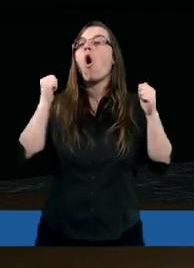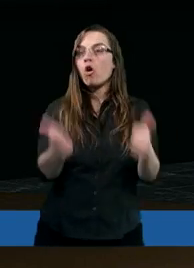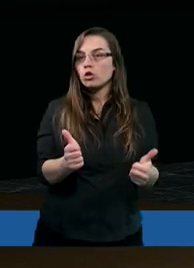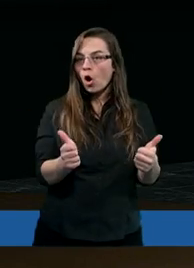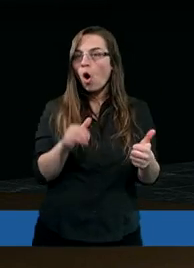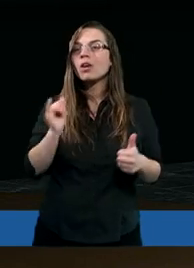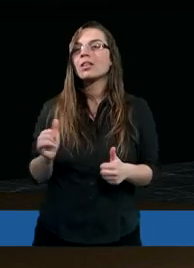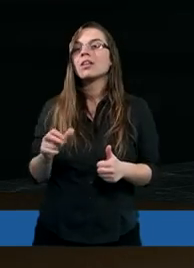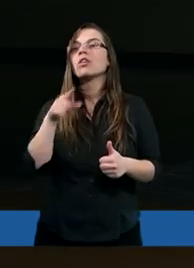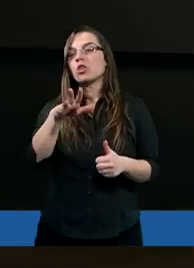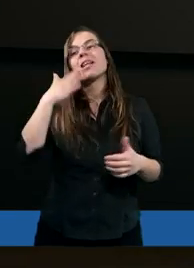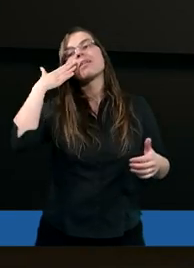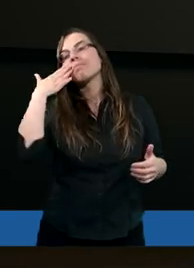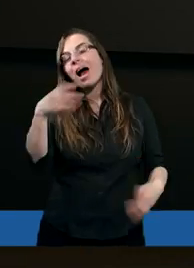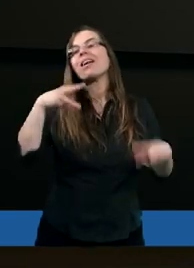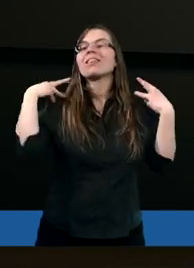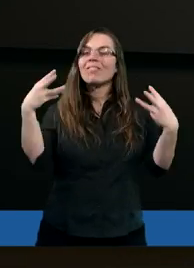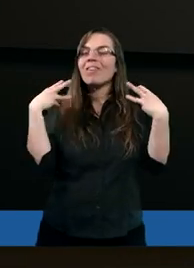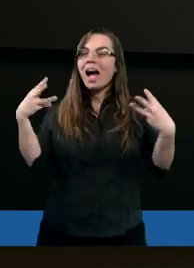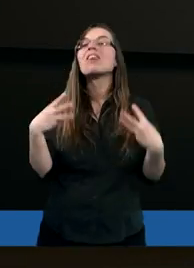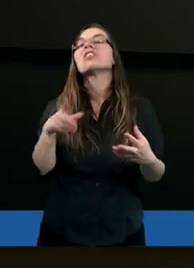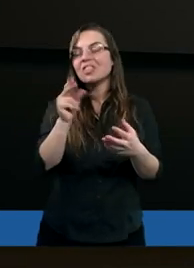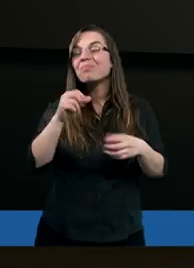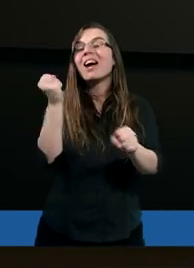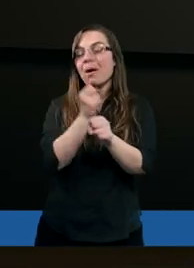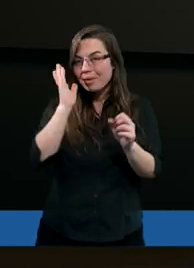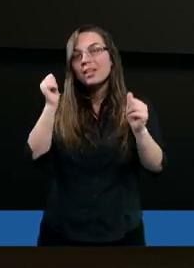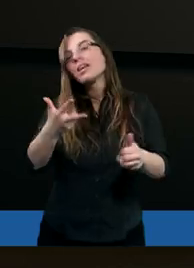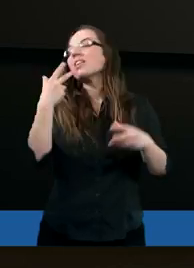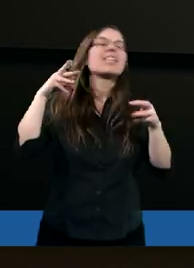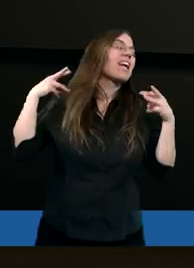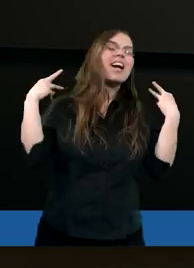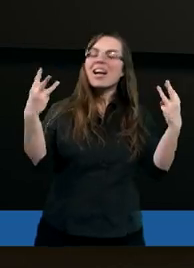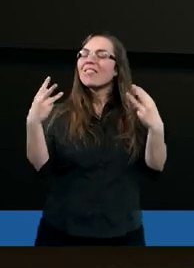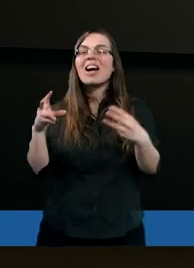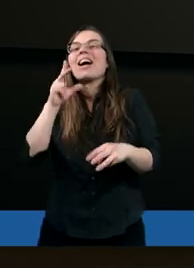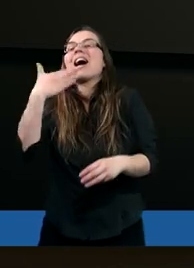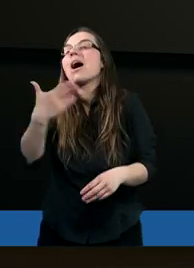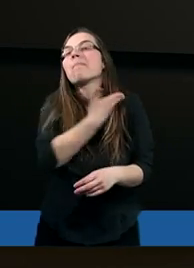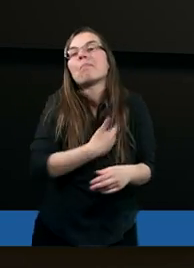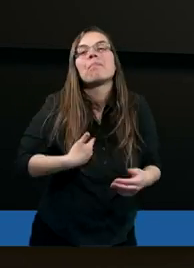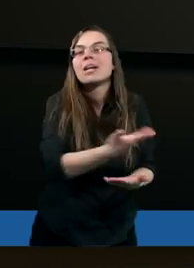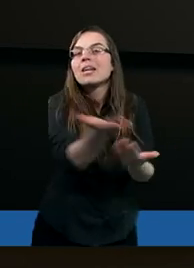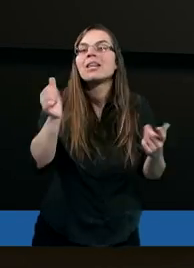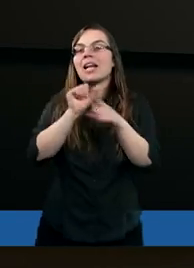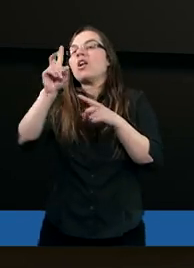I to jest bardzo ważne, abyśmy pamiętali, że nieważne kim jesteśmy, skąd się